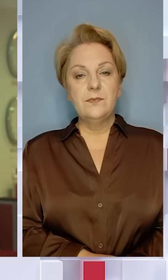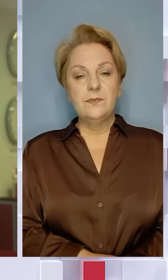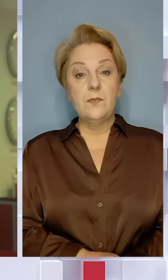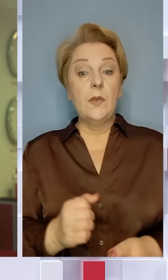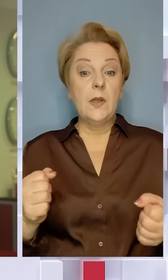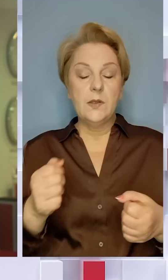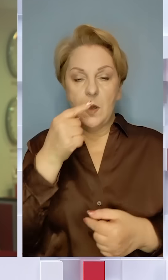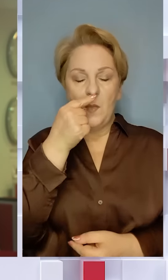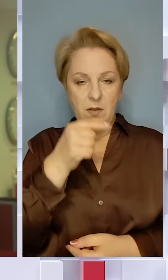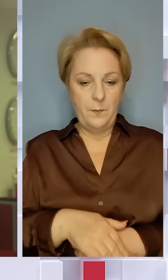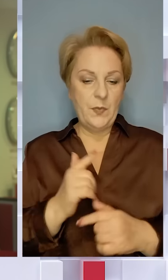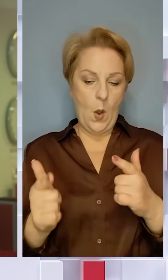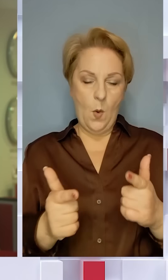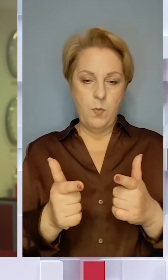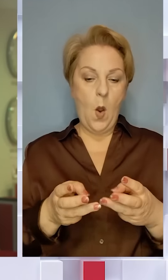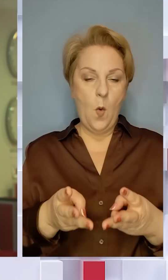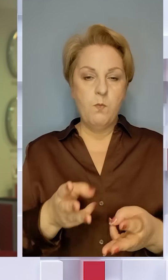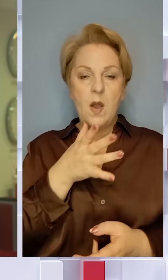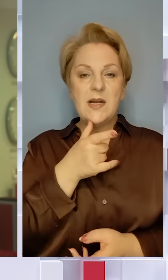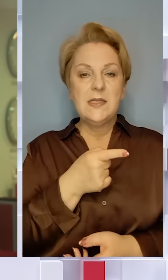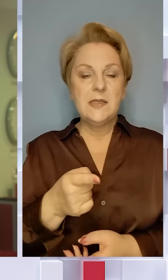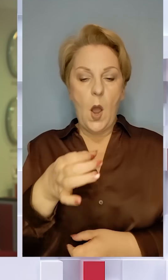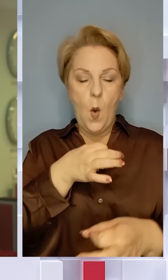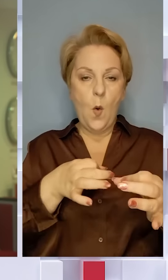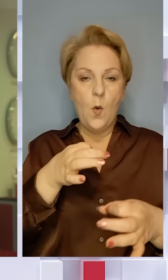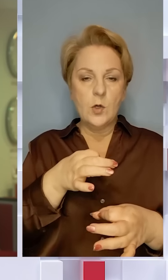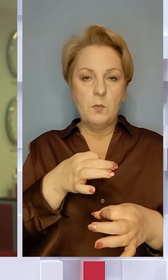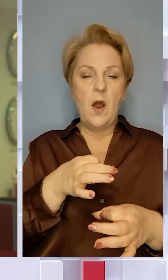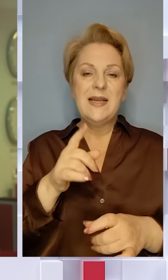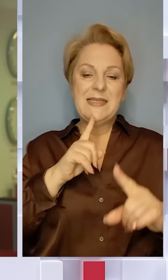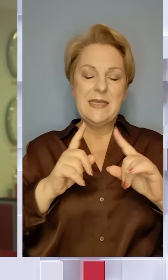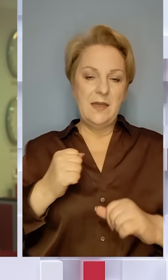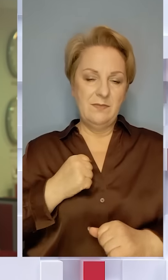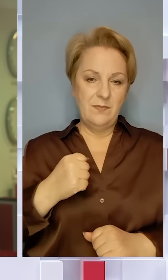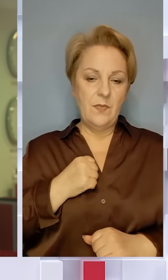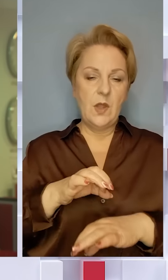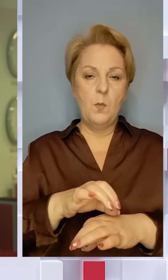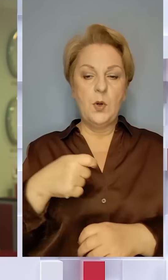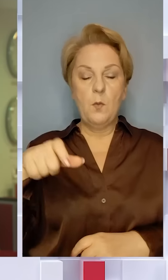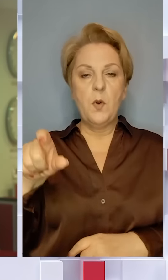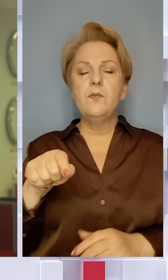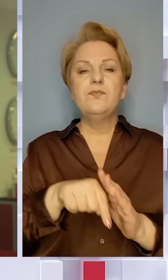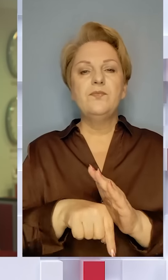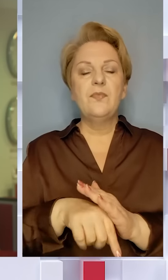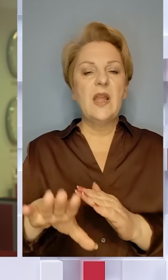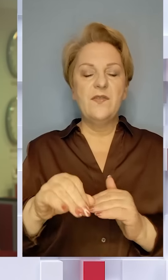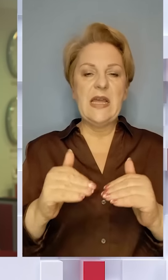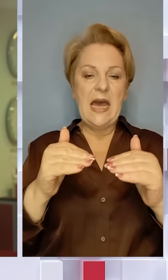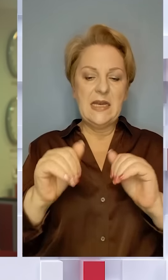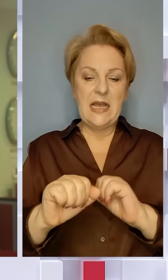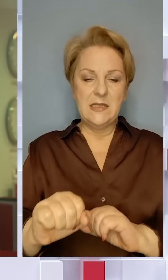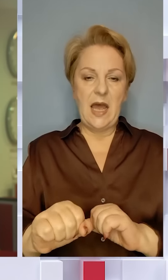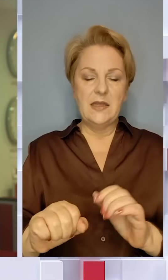Дима близького. Підготовку до опалювального сезону обговорили на ставці, яку провів президент. Ішлося про усі рівні захисту